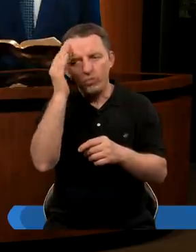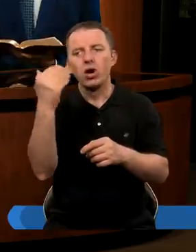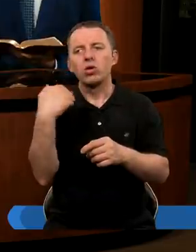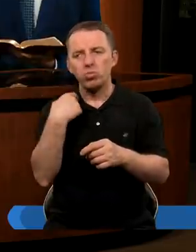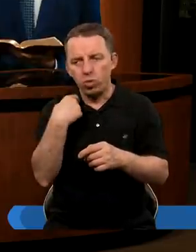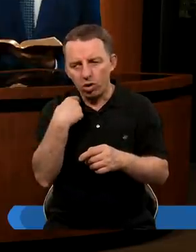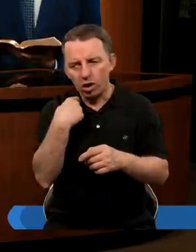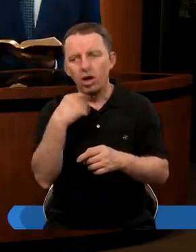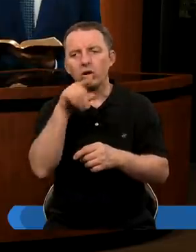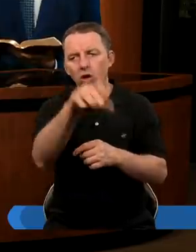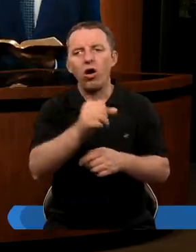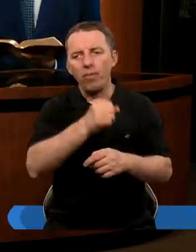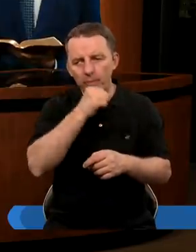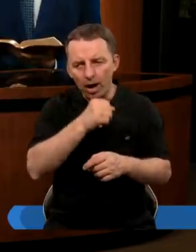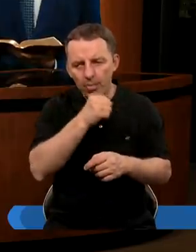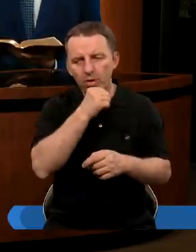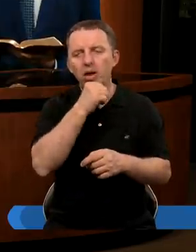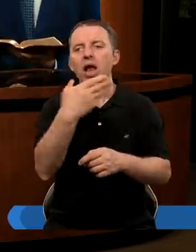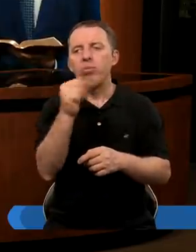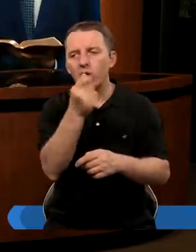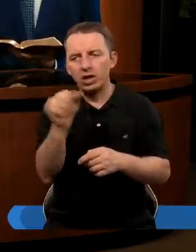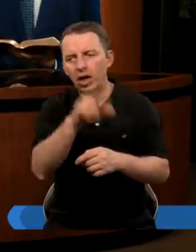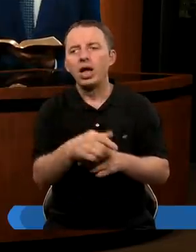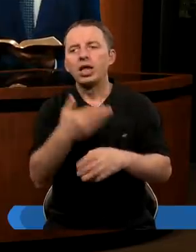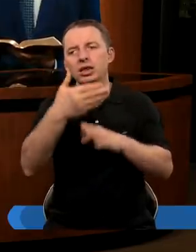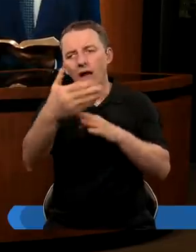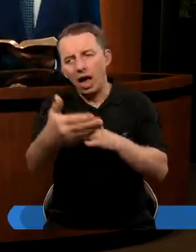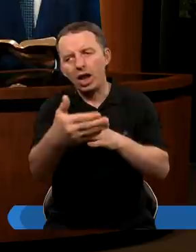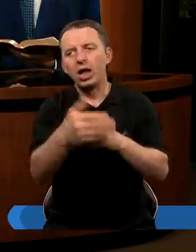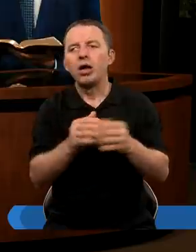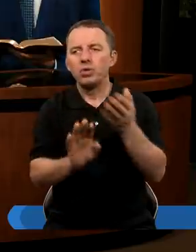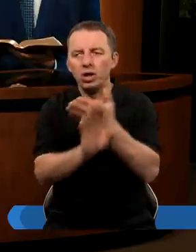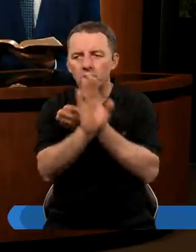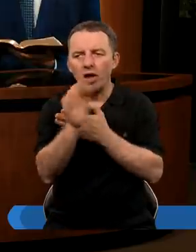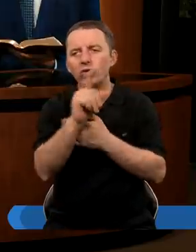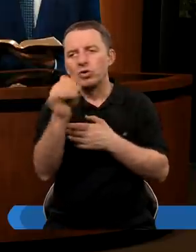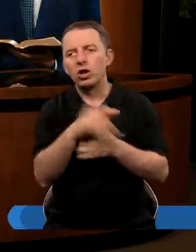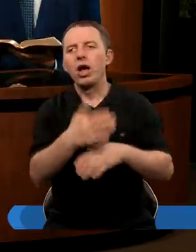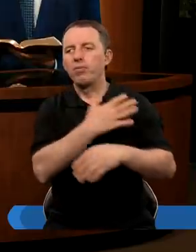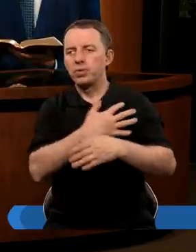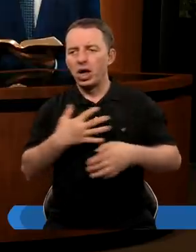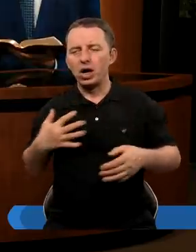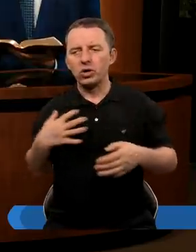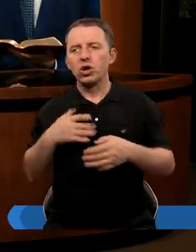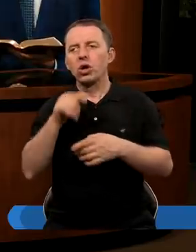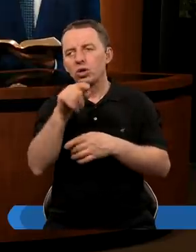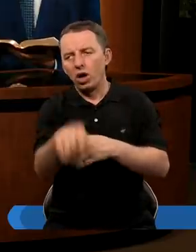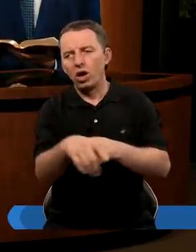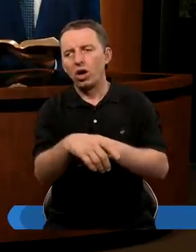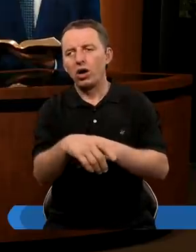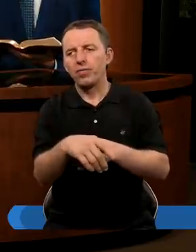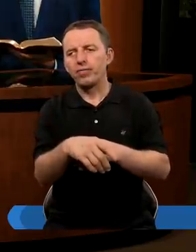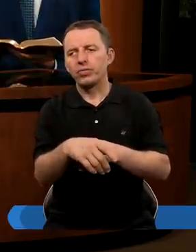był właśnie Babilon, czyli nie był Ganezar. Dalej przedstawił, że pierwsi to było